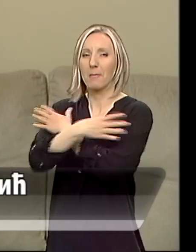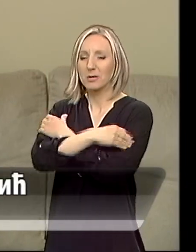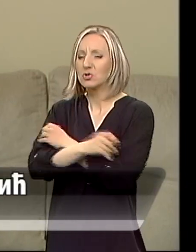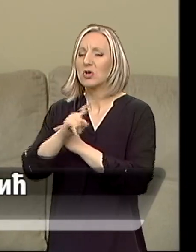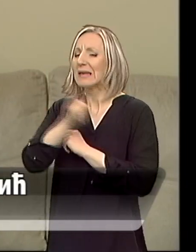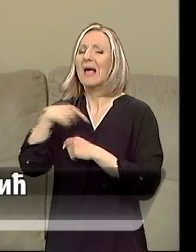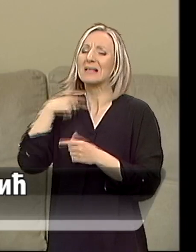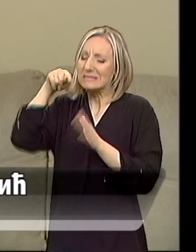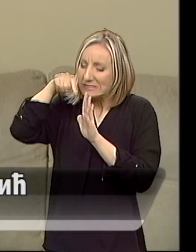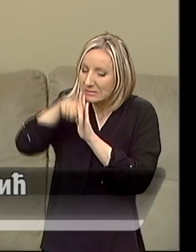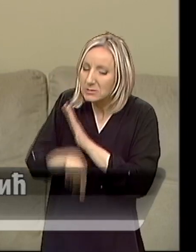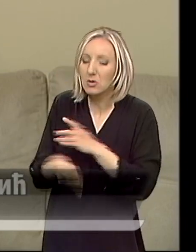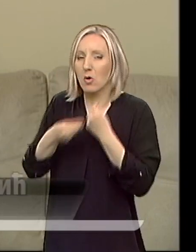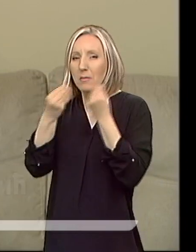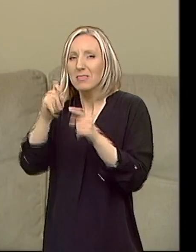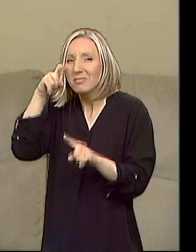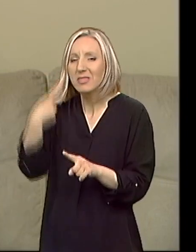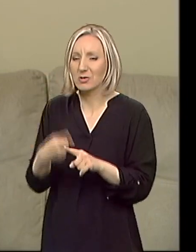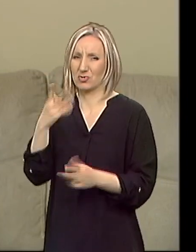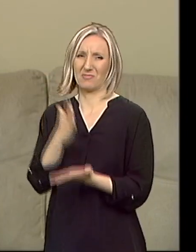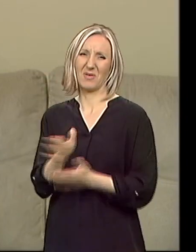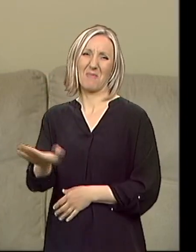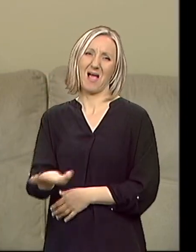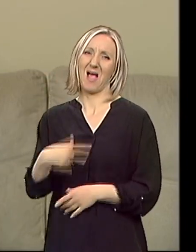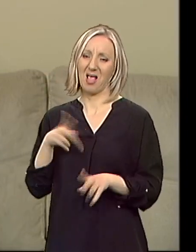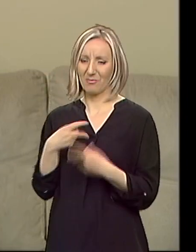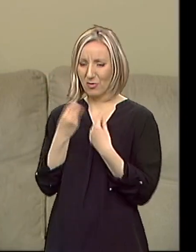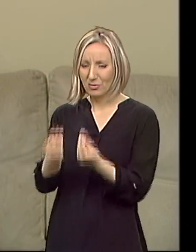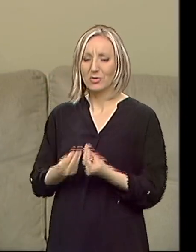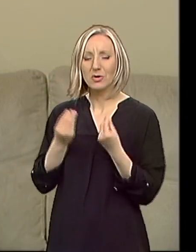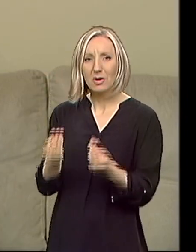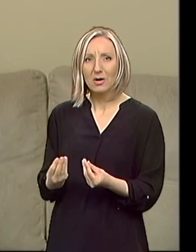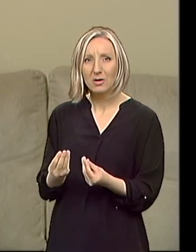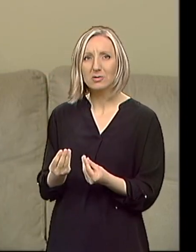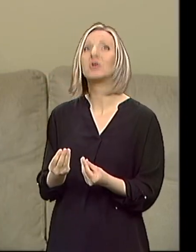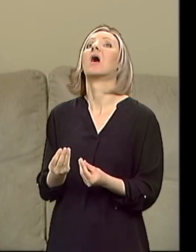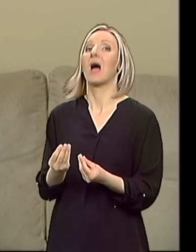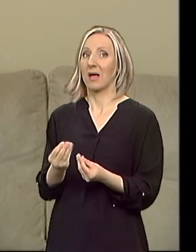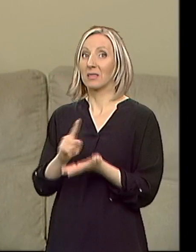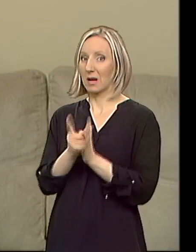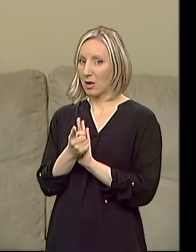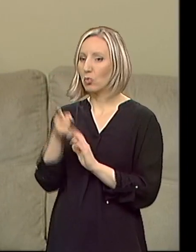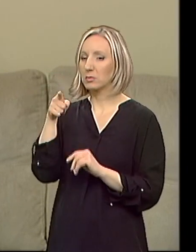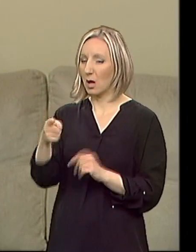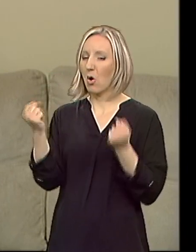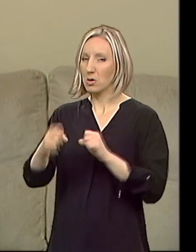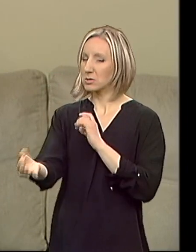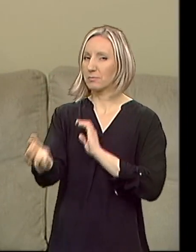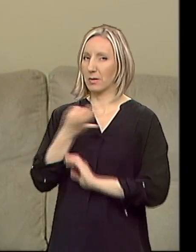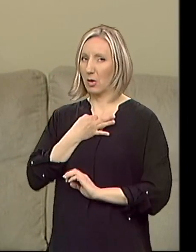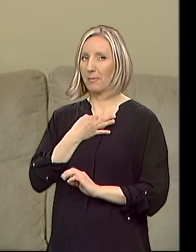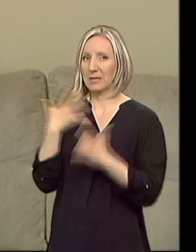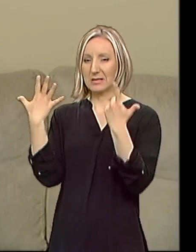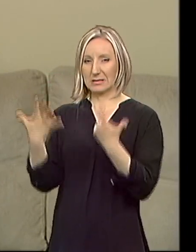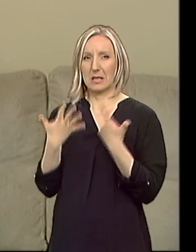detalje kojom konkretno problemima je bio i suviše mali. Ali, kada je došao trenutak da treba i to da sazna, sa sedam